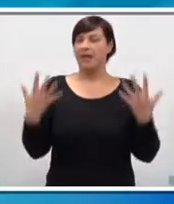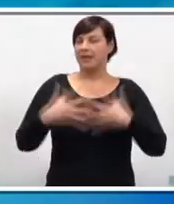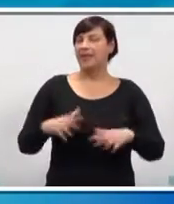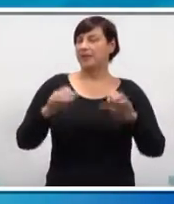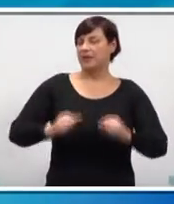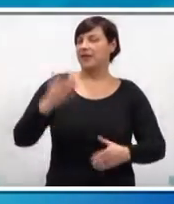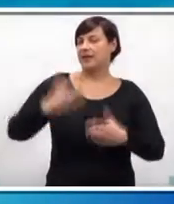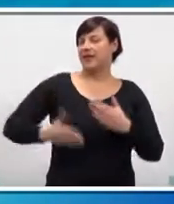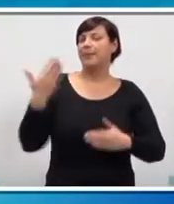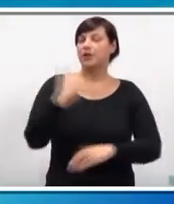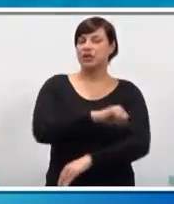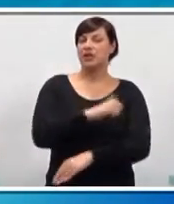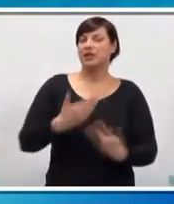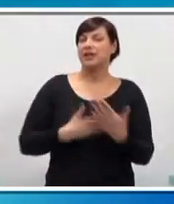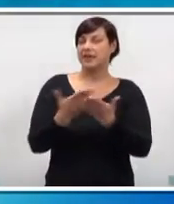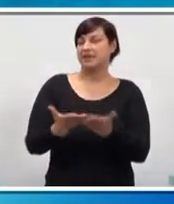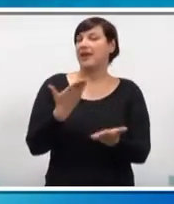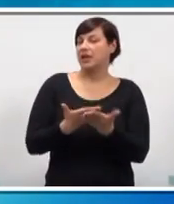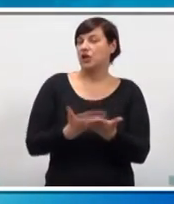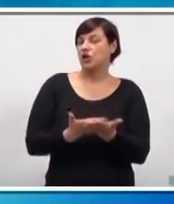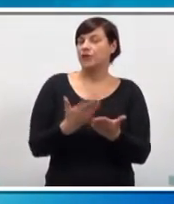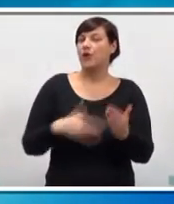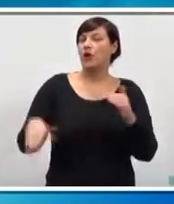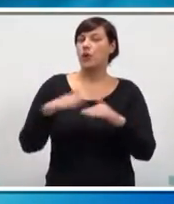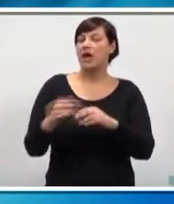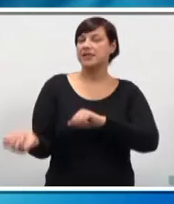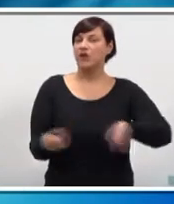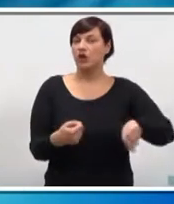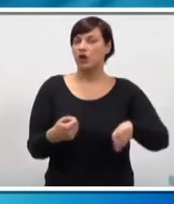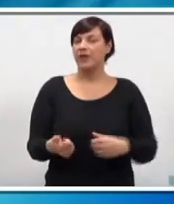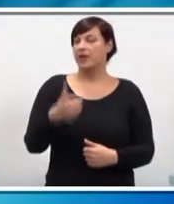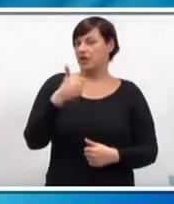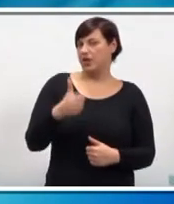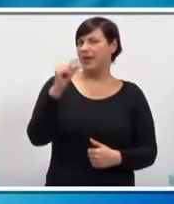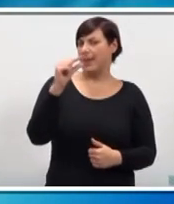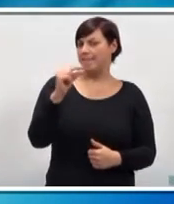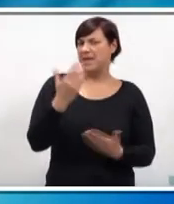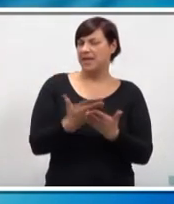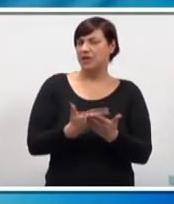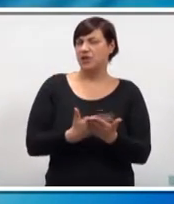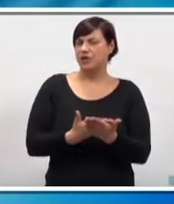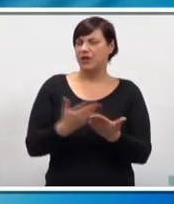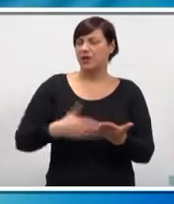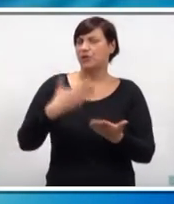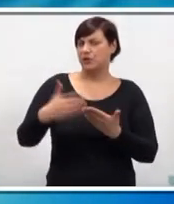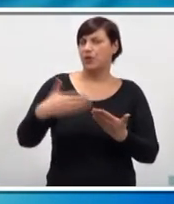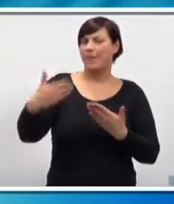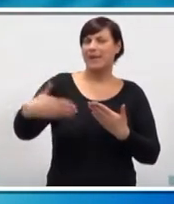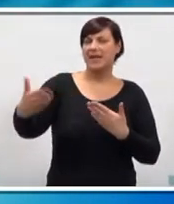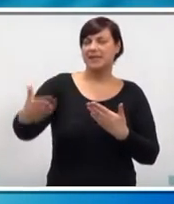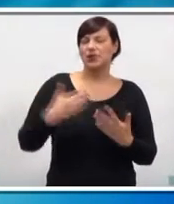Tehnička vlada krajem prošle godine izdala građevinsku dozvolu razvoj golfu. Ovo je tek jedna mini dozvola u odnosu na sve one koje